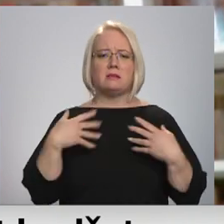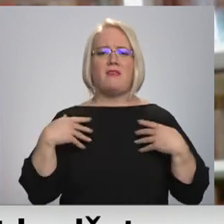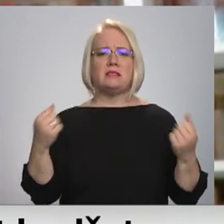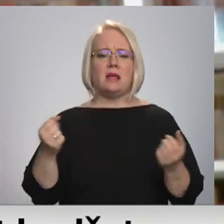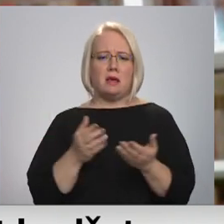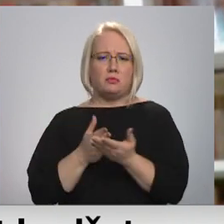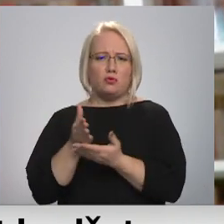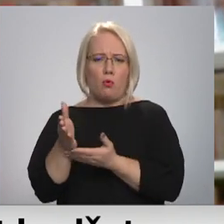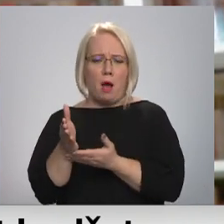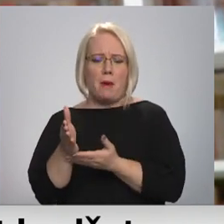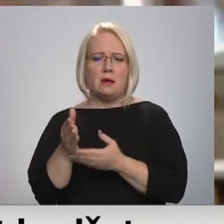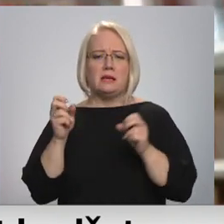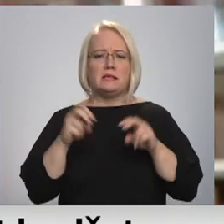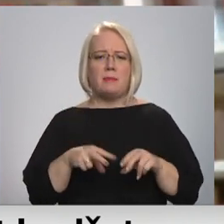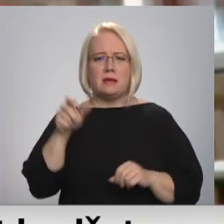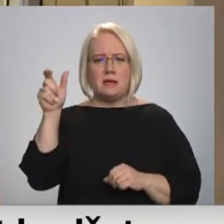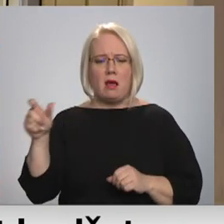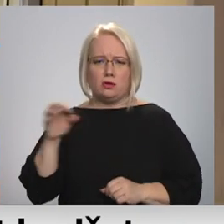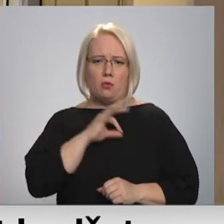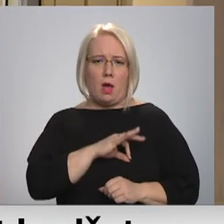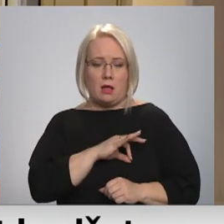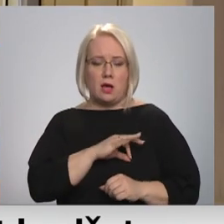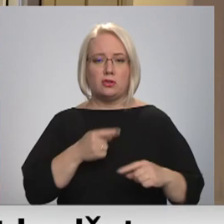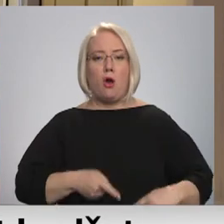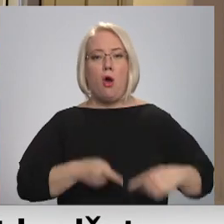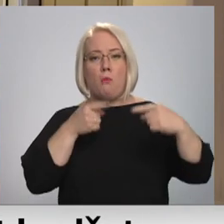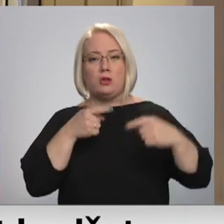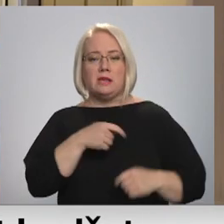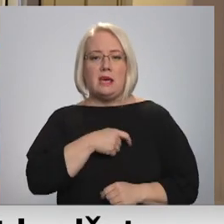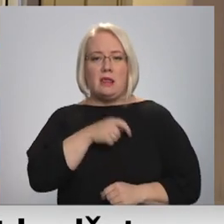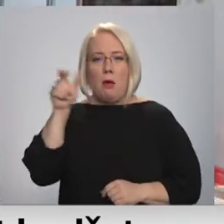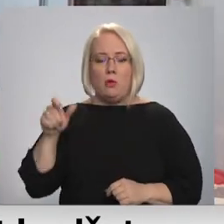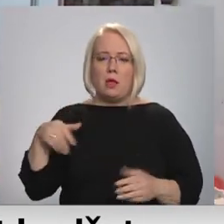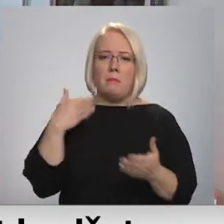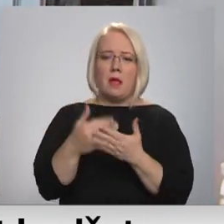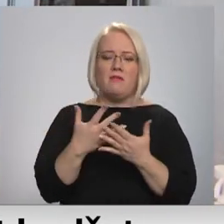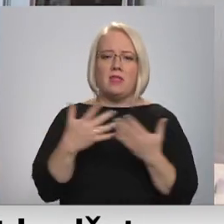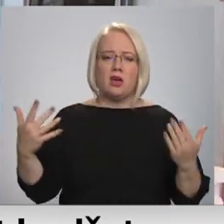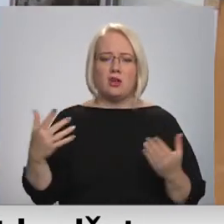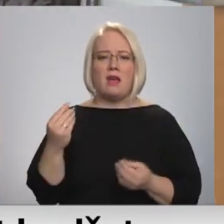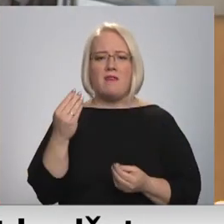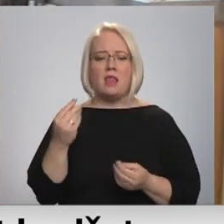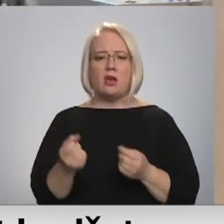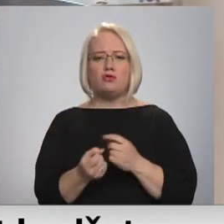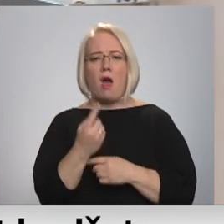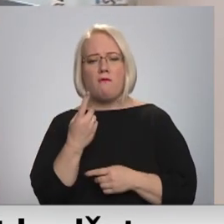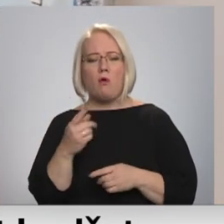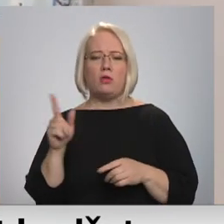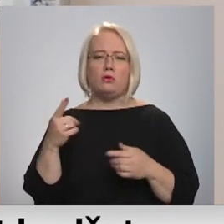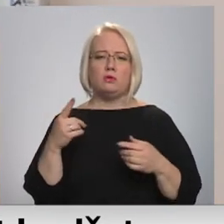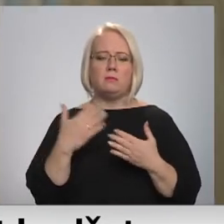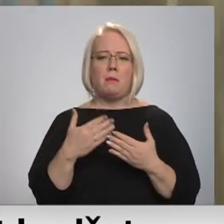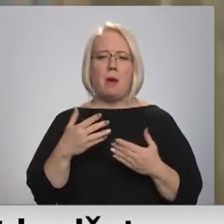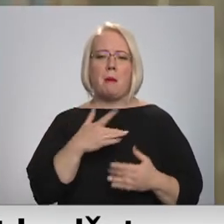jomas speciālas talgās. Opozīcijas deputāti piedāvāja dažādas finanša avotas mediķu algām, piemēram, Pākties